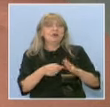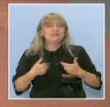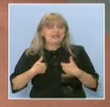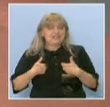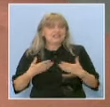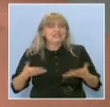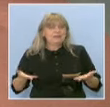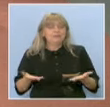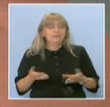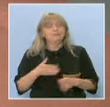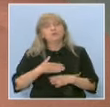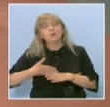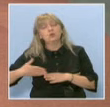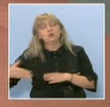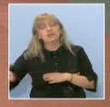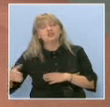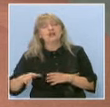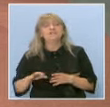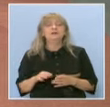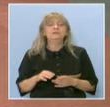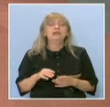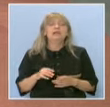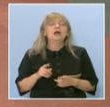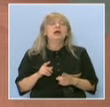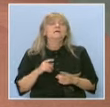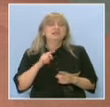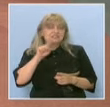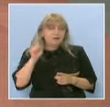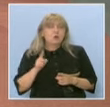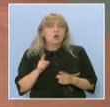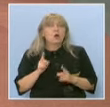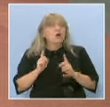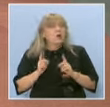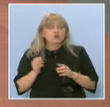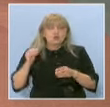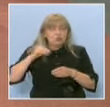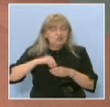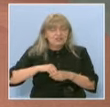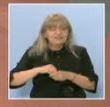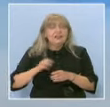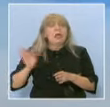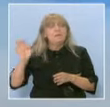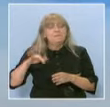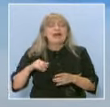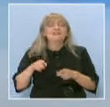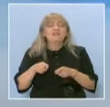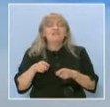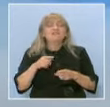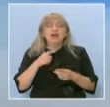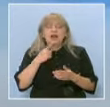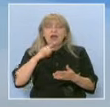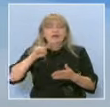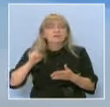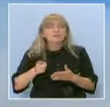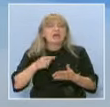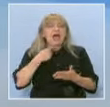Добре, продължаваме с бихте ли участвали пак в анкетата? Какво казват учениците? Да,